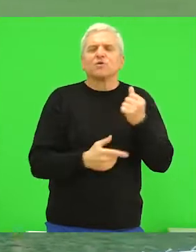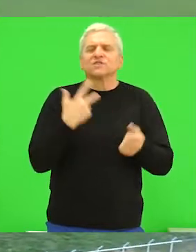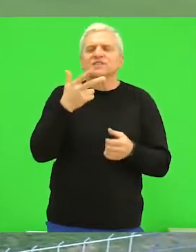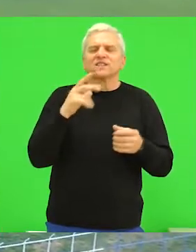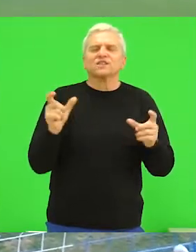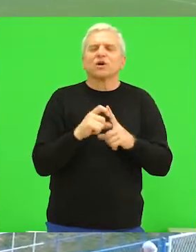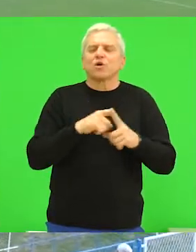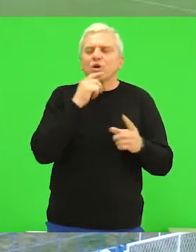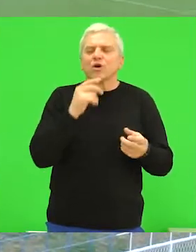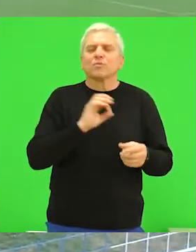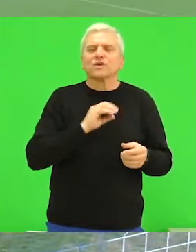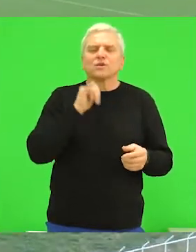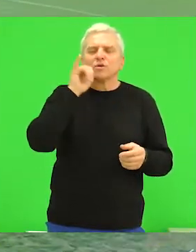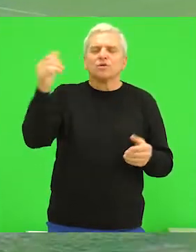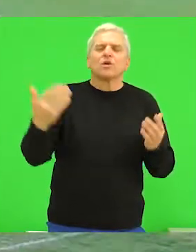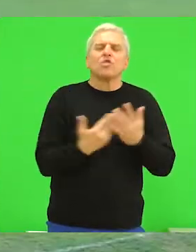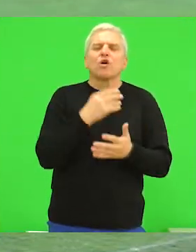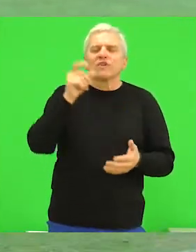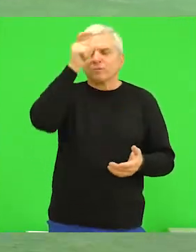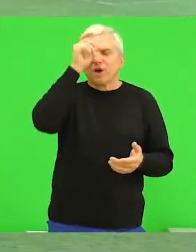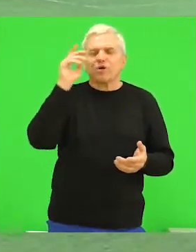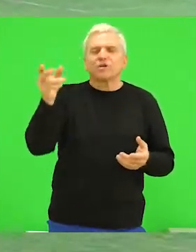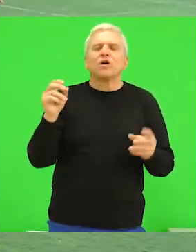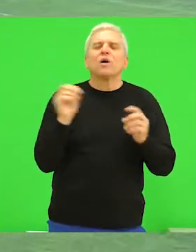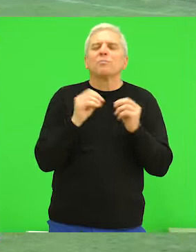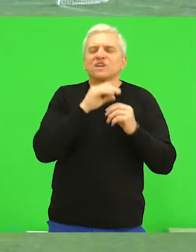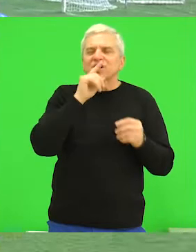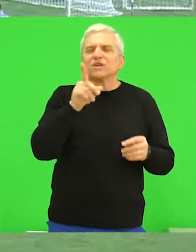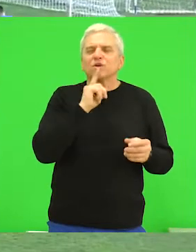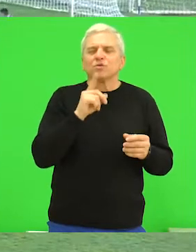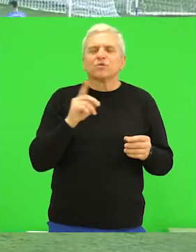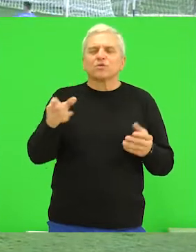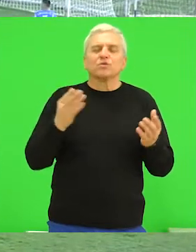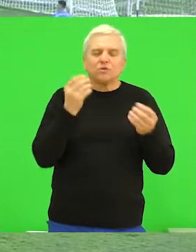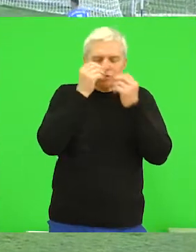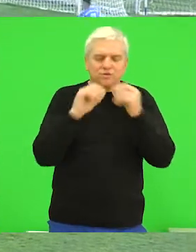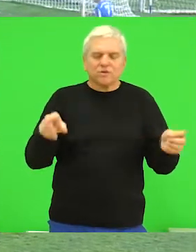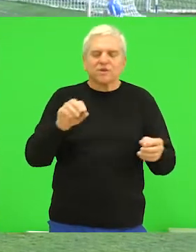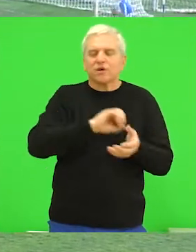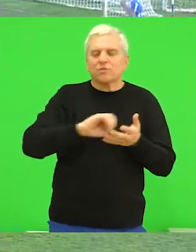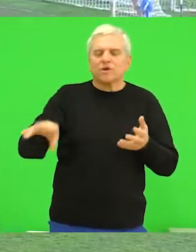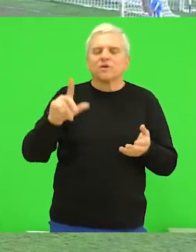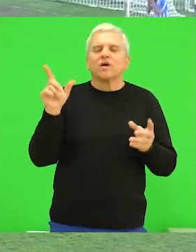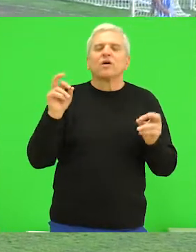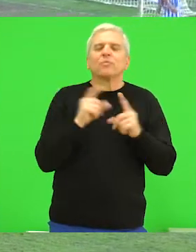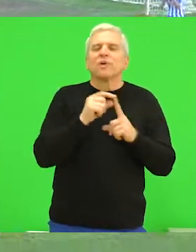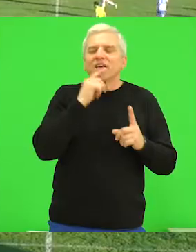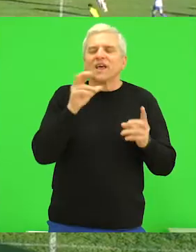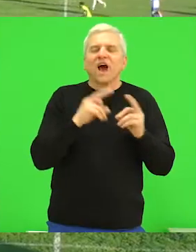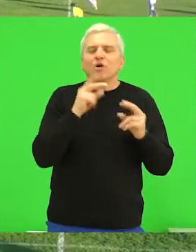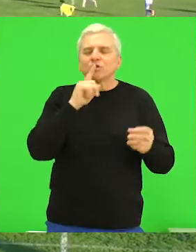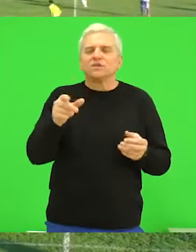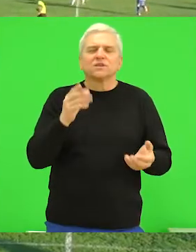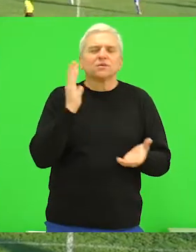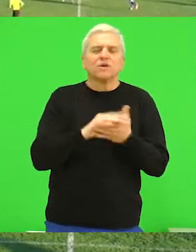30. kola, futbaleri Bečeja putuju u Novi Beograd na meč sa Bežanijom, koji u slučaju Kiksa preti ispadanje u play-out zonu,